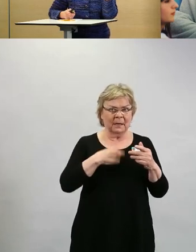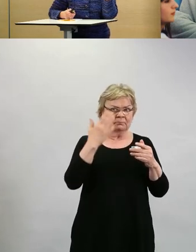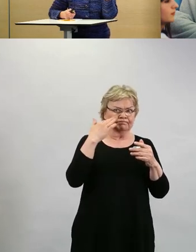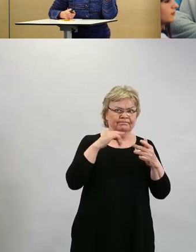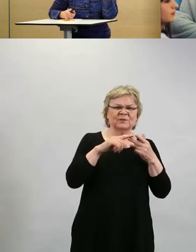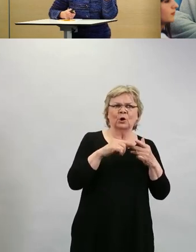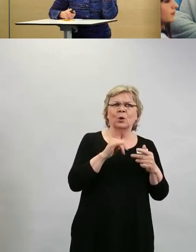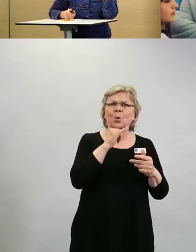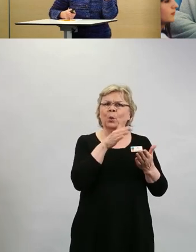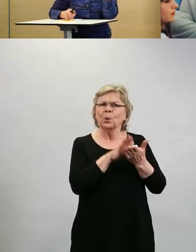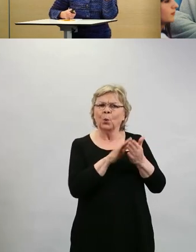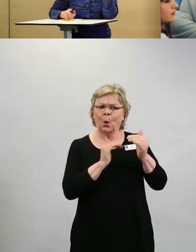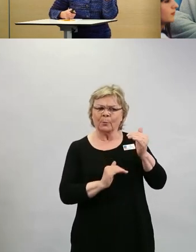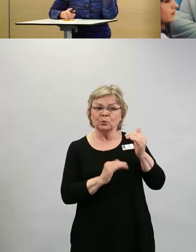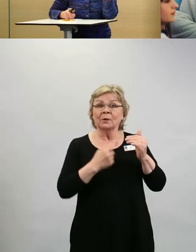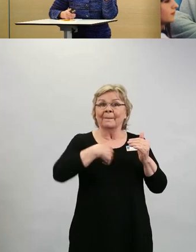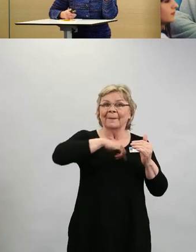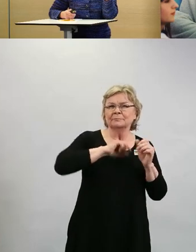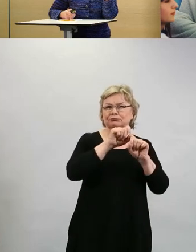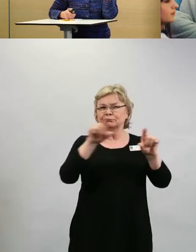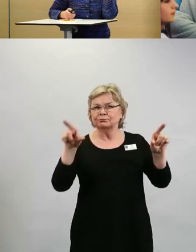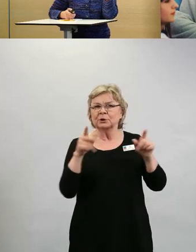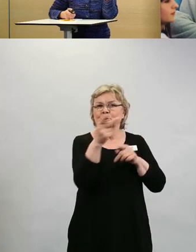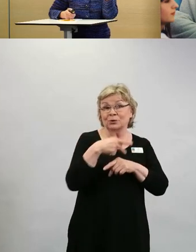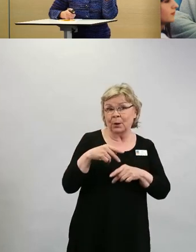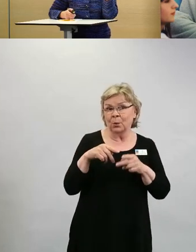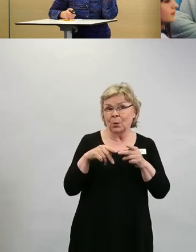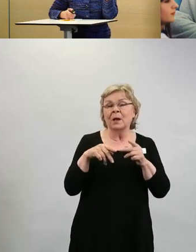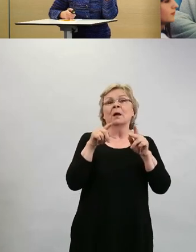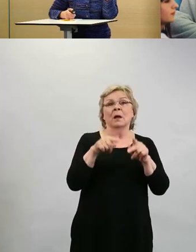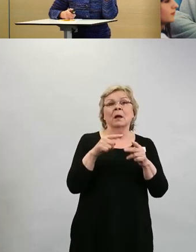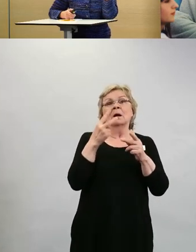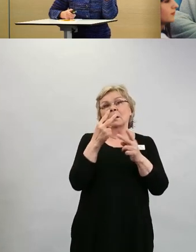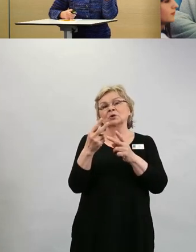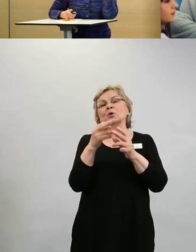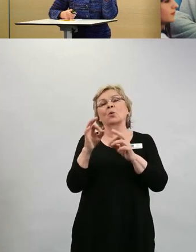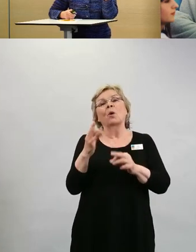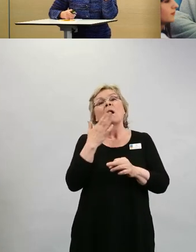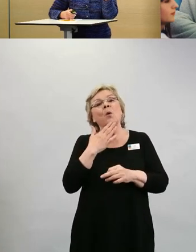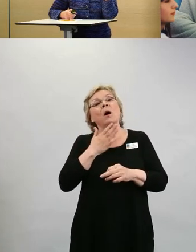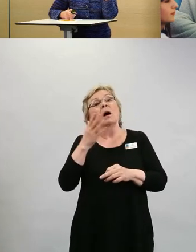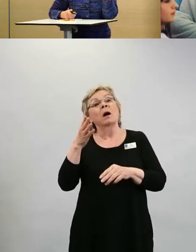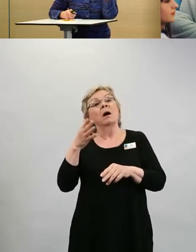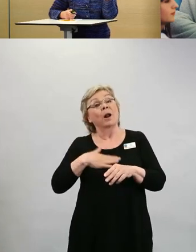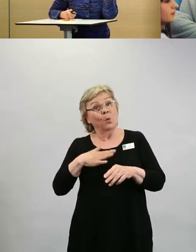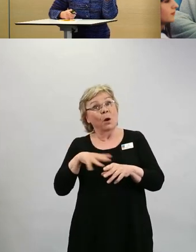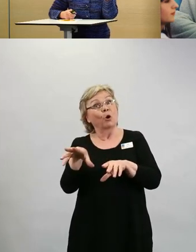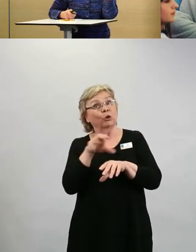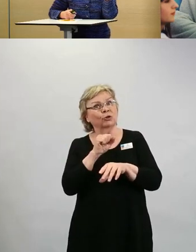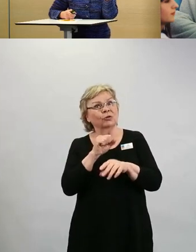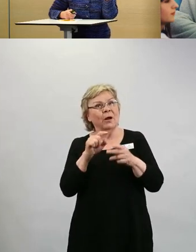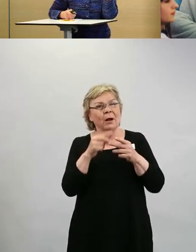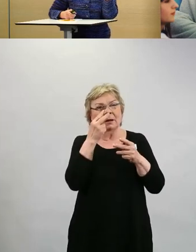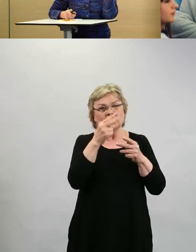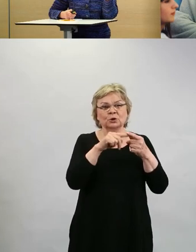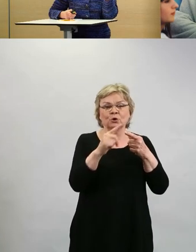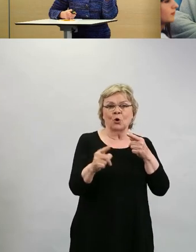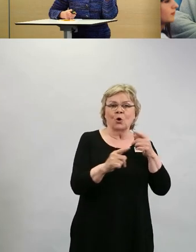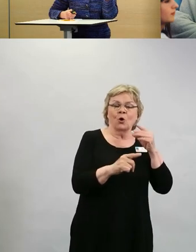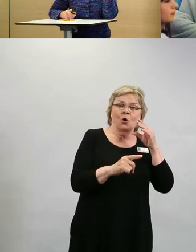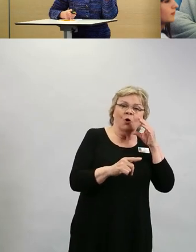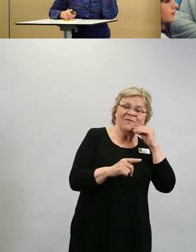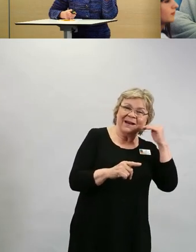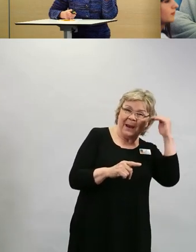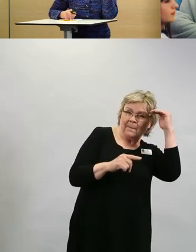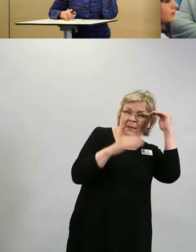huhtikuun lopussa, niin näette, että ikäryhmästä riippuen ylimpänä on iäkkäämmät ihmiset ja